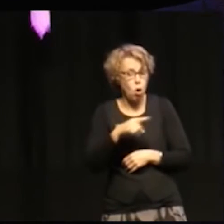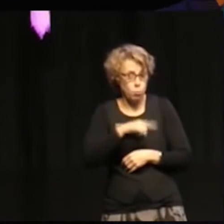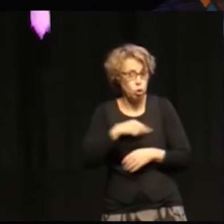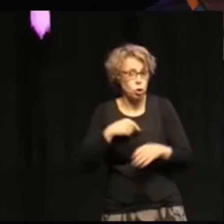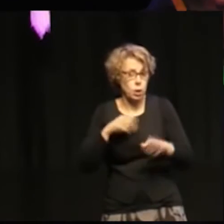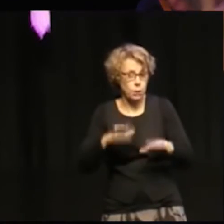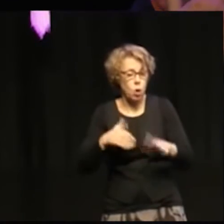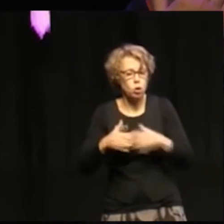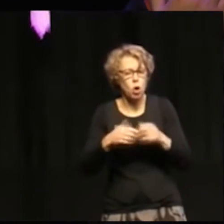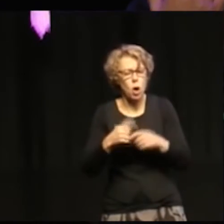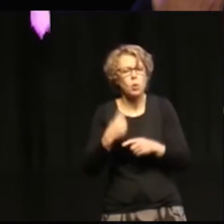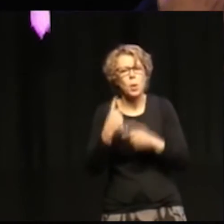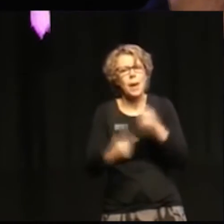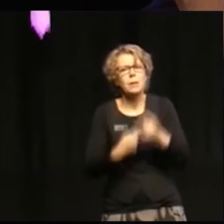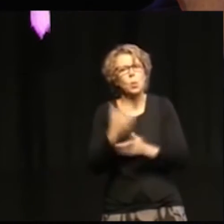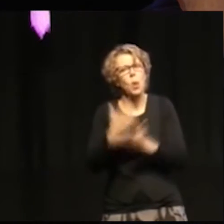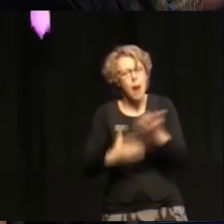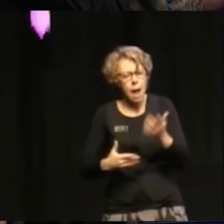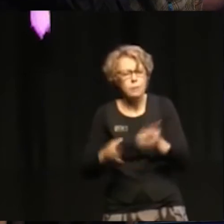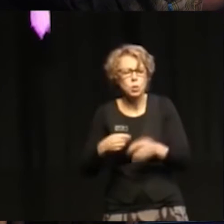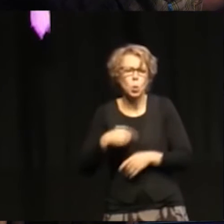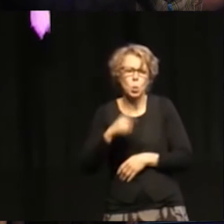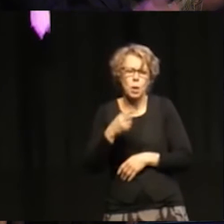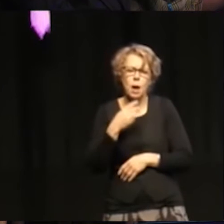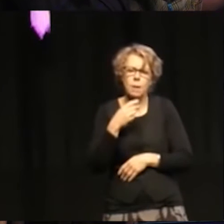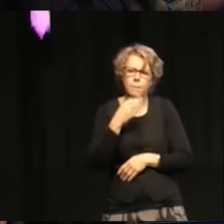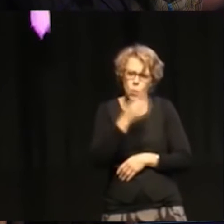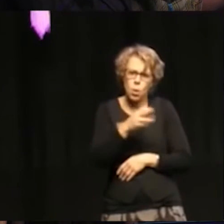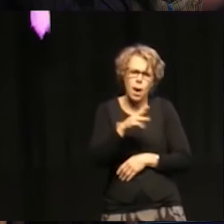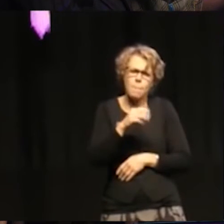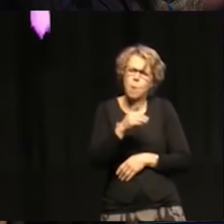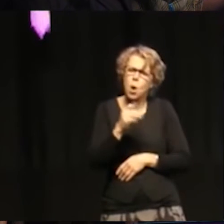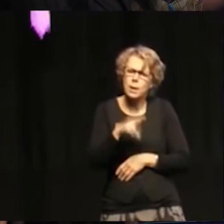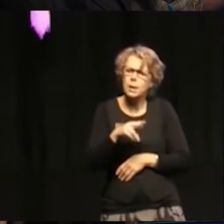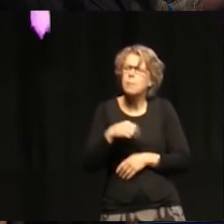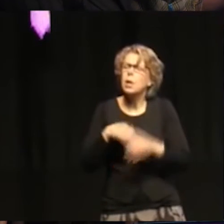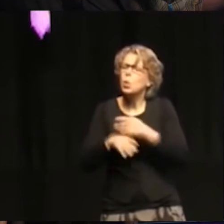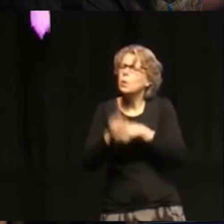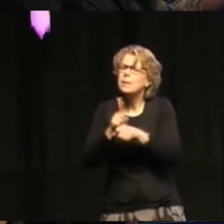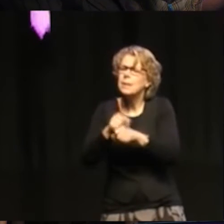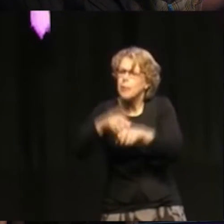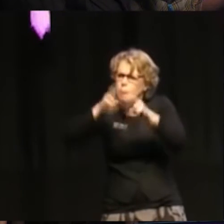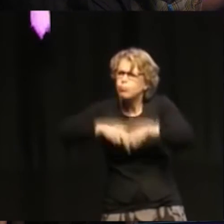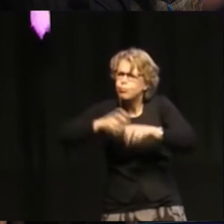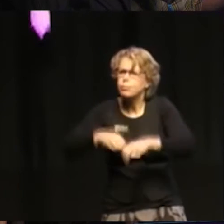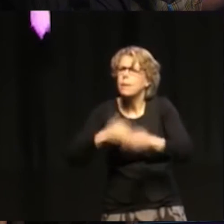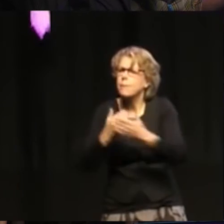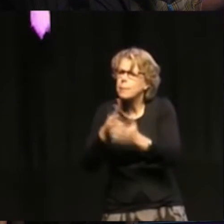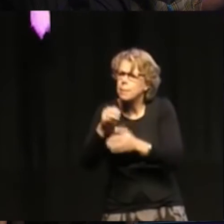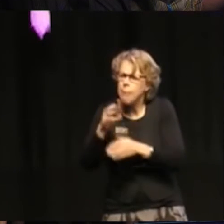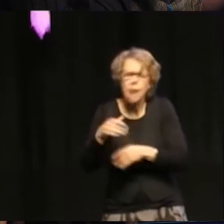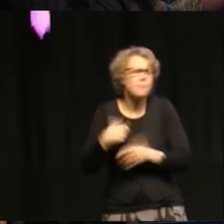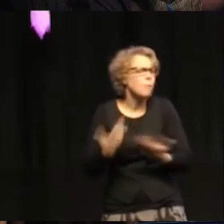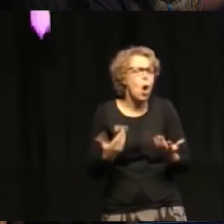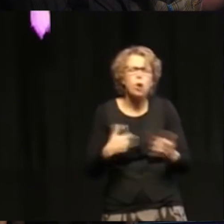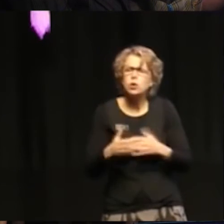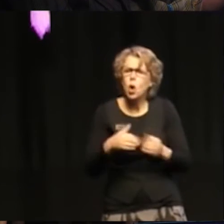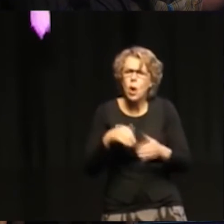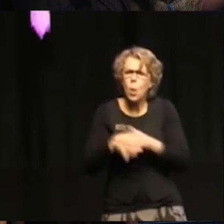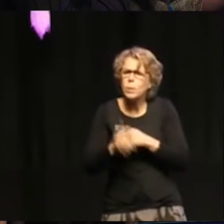ett och ett halvt år, så jag ställer framför allt i Malin frågan alltså under tiden. Vad gör man under tiden? tiden går här och